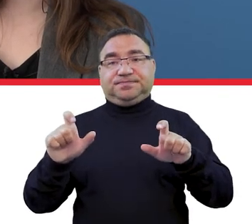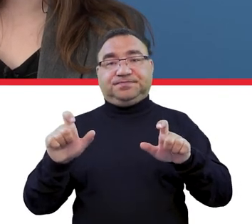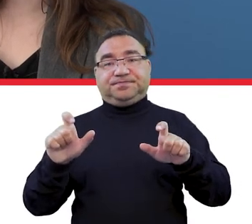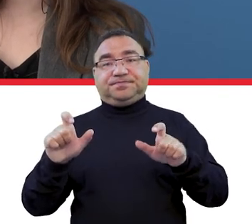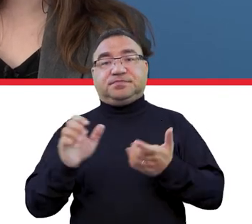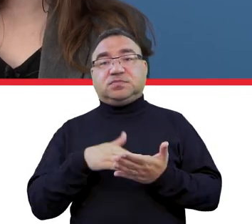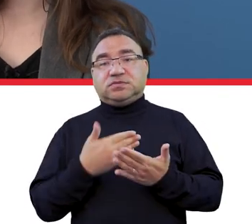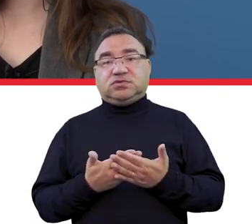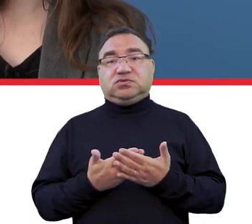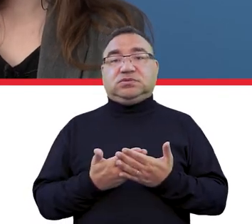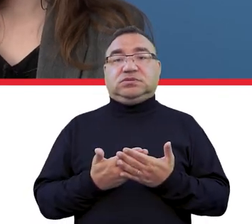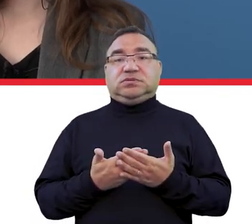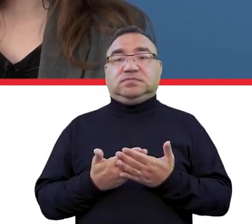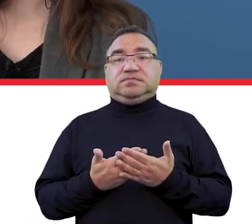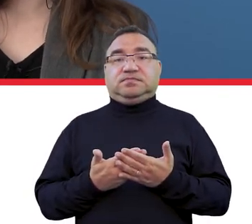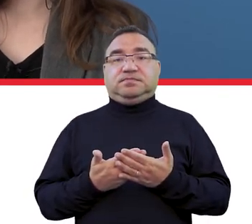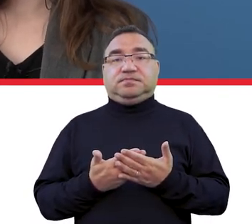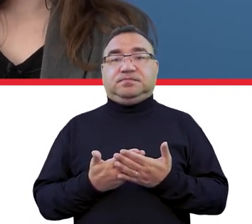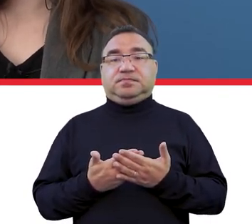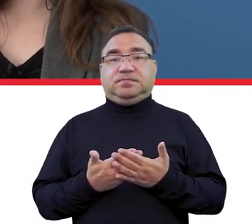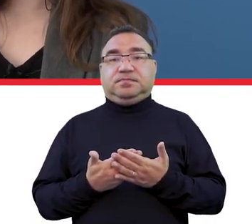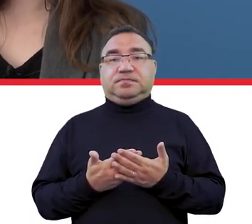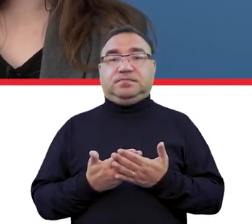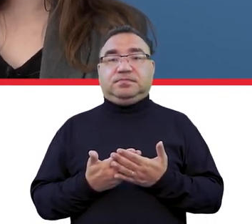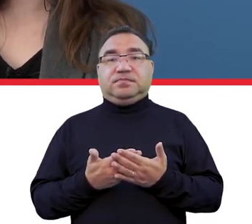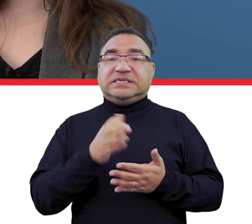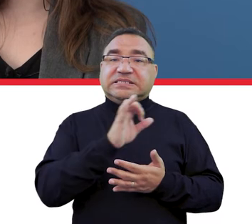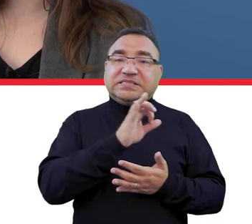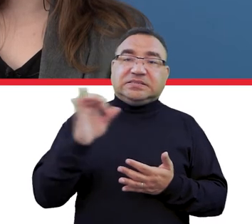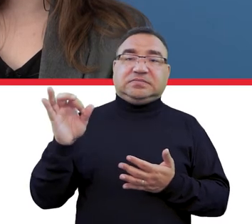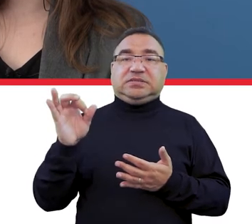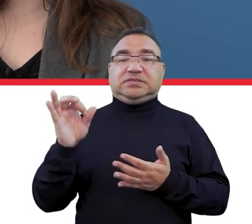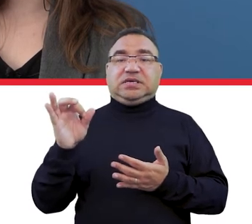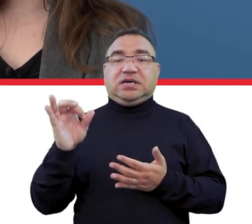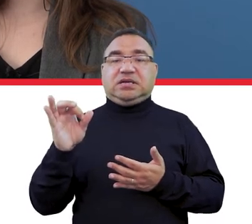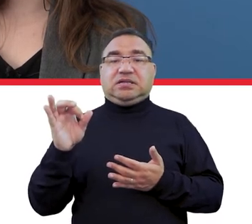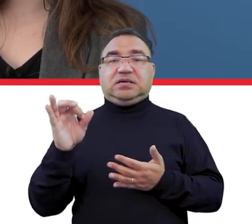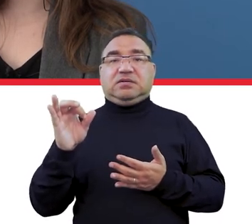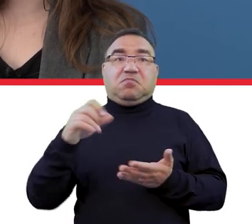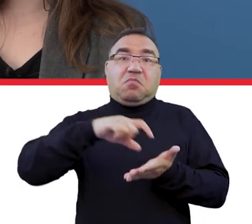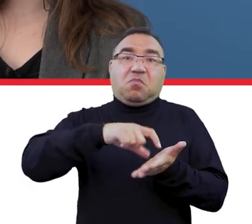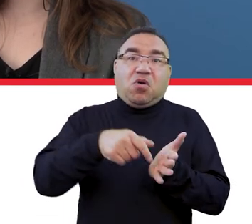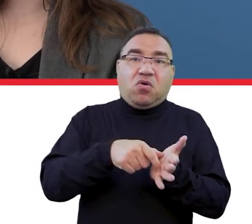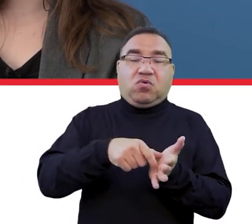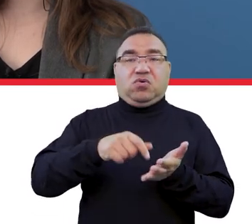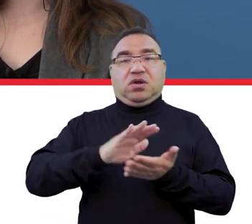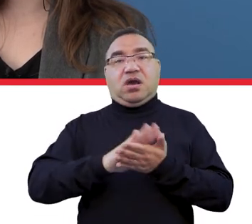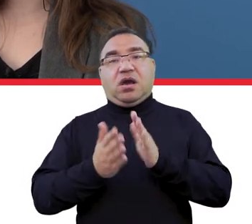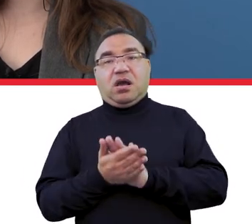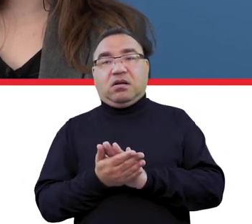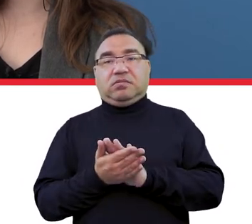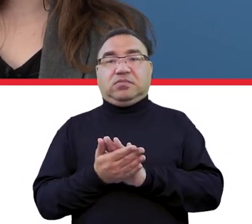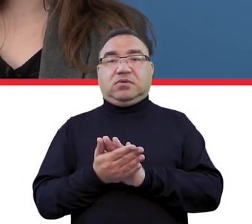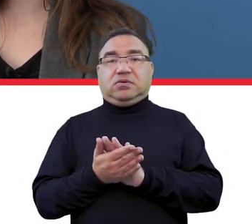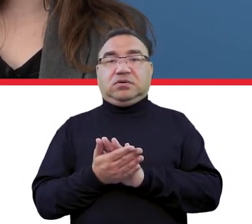to być jakiś, powiedzmy, dedykowany gabinet, może to być kwestia